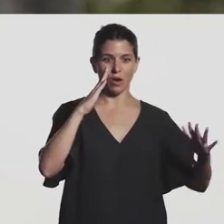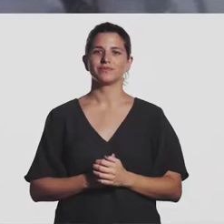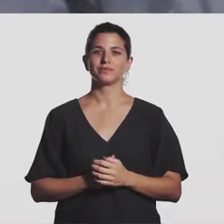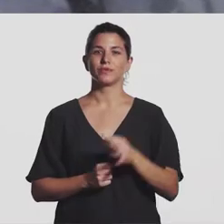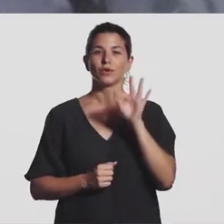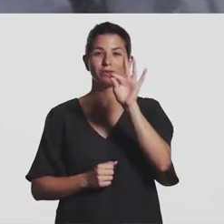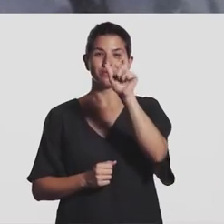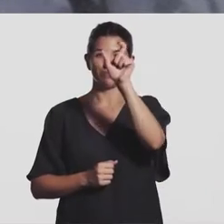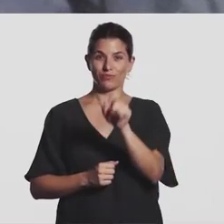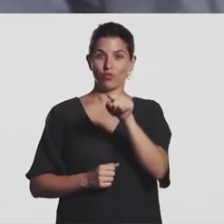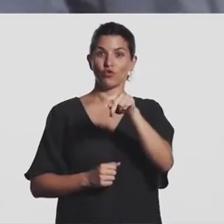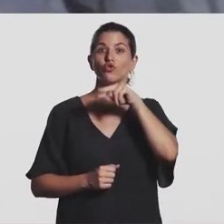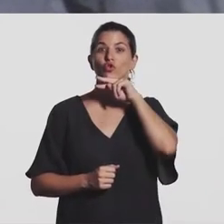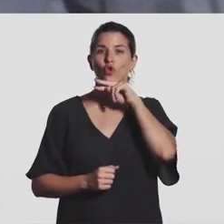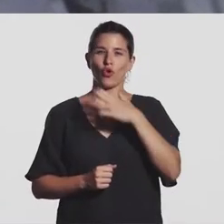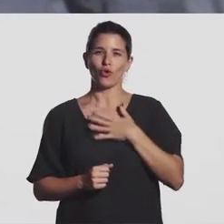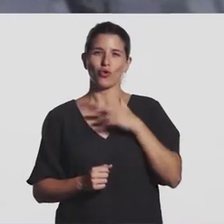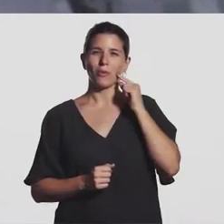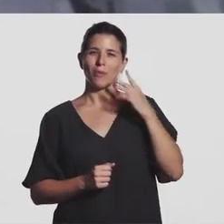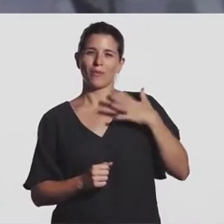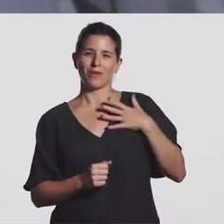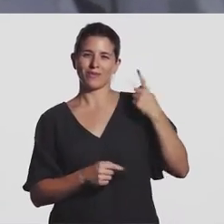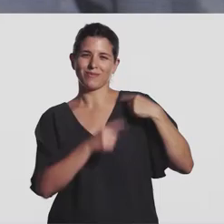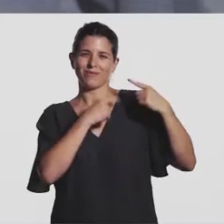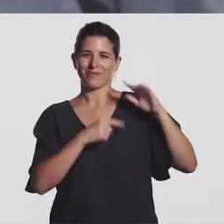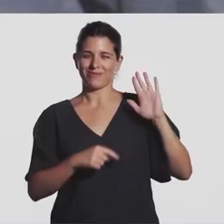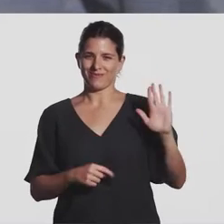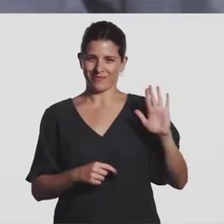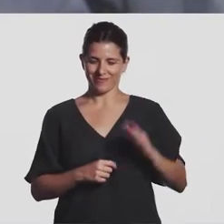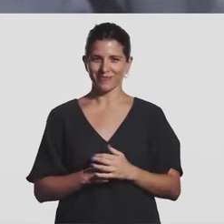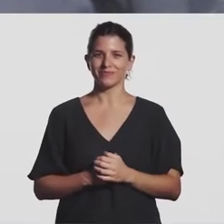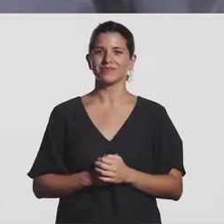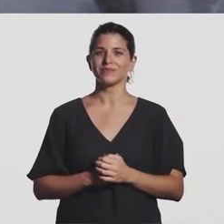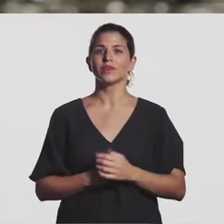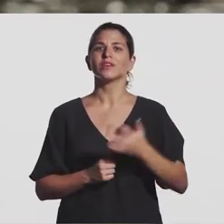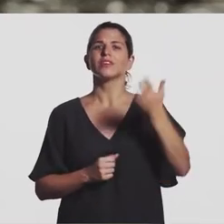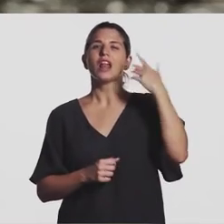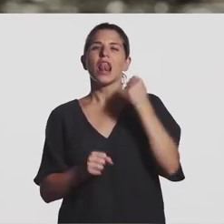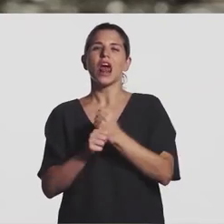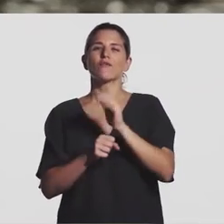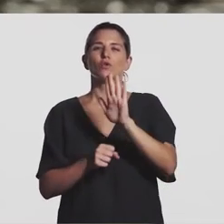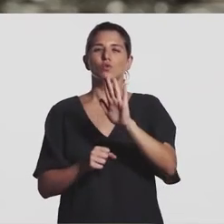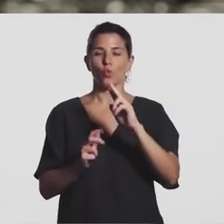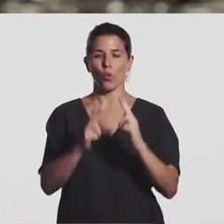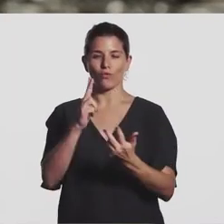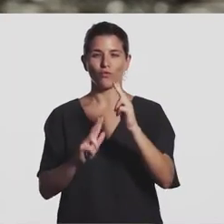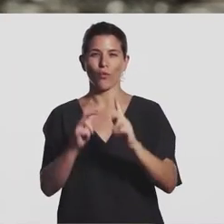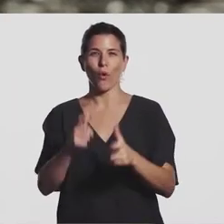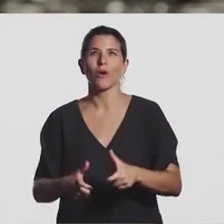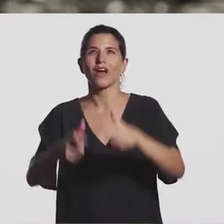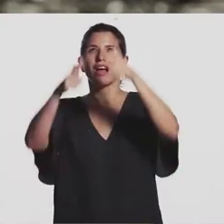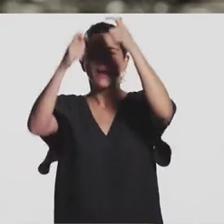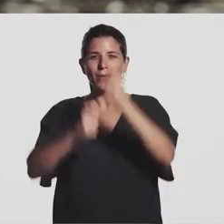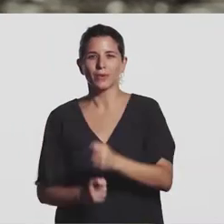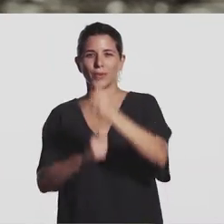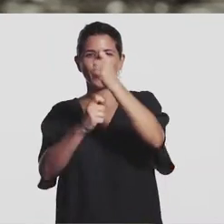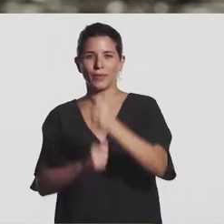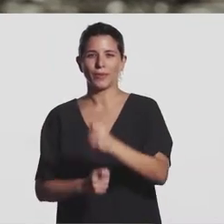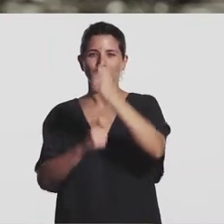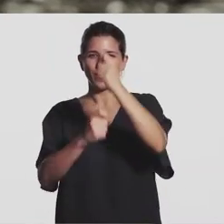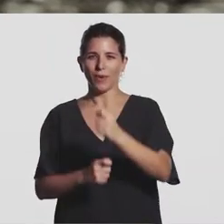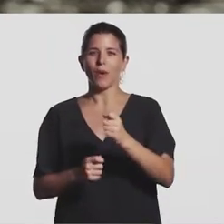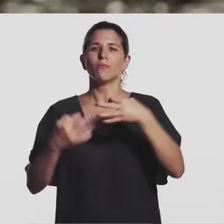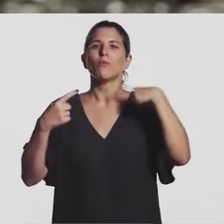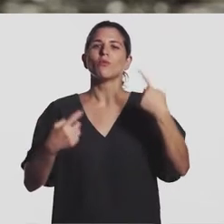al centro c'è il nonno paterno che prima ha fatto lo spazzacamino per tanti